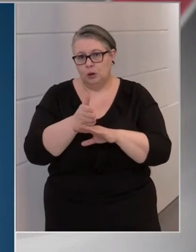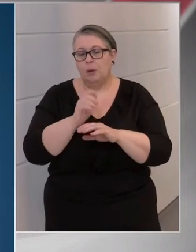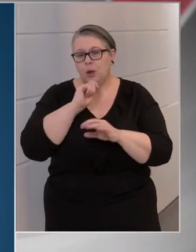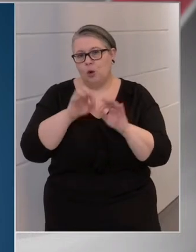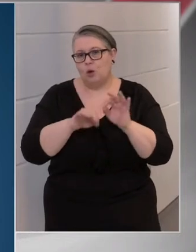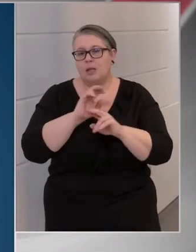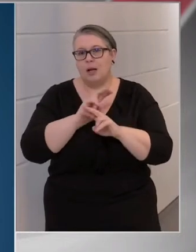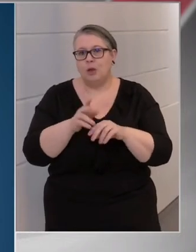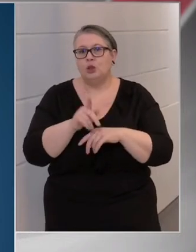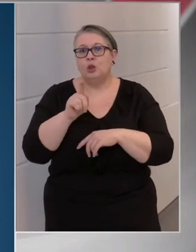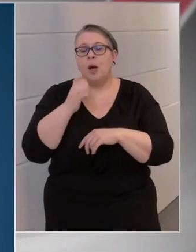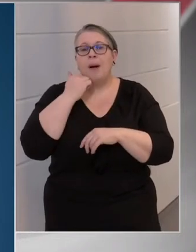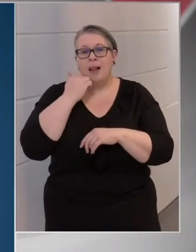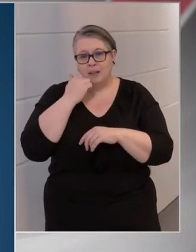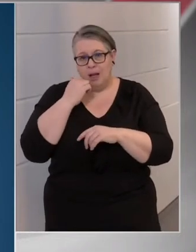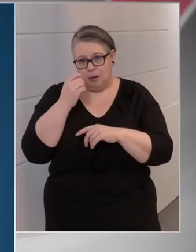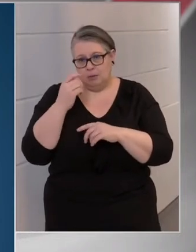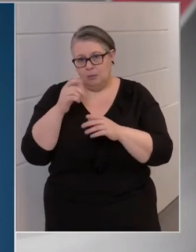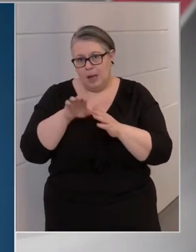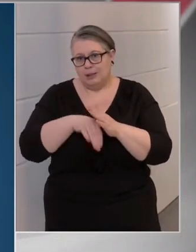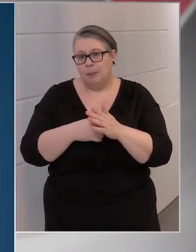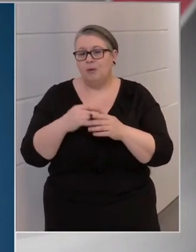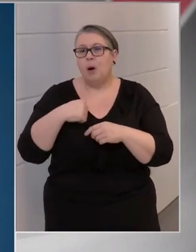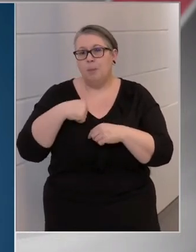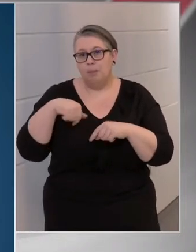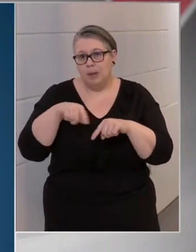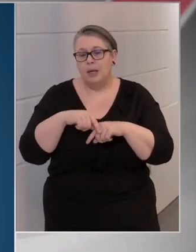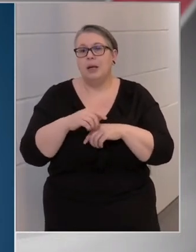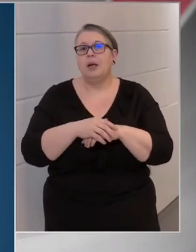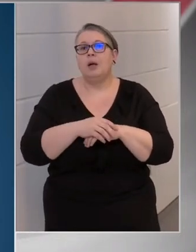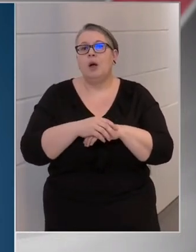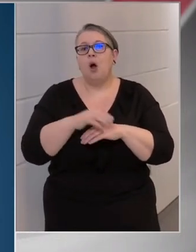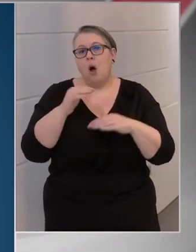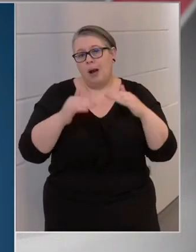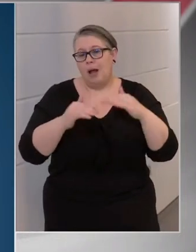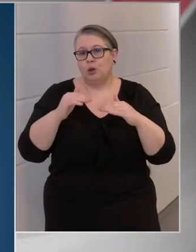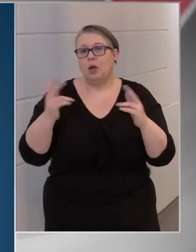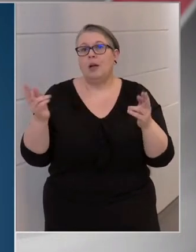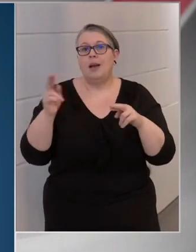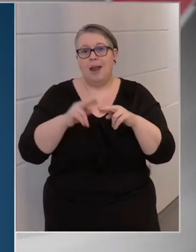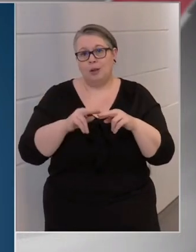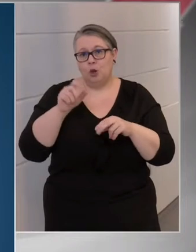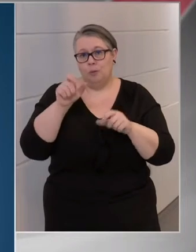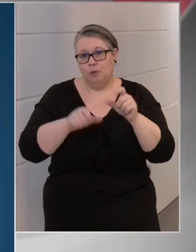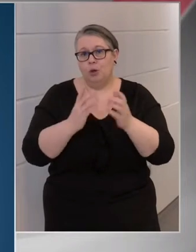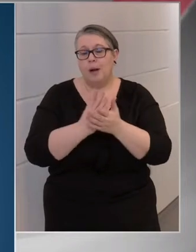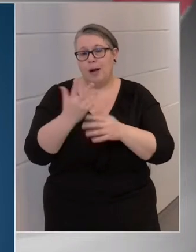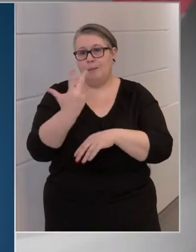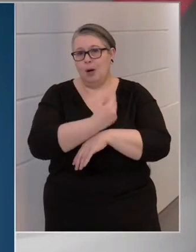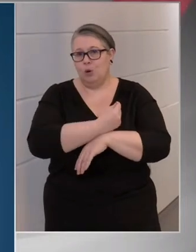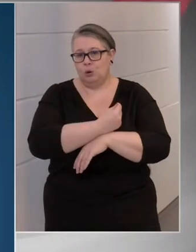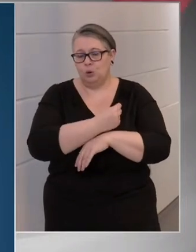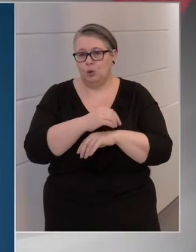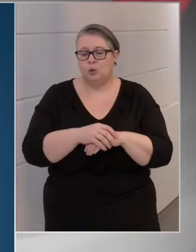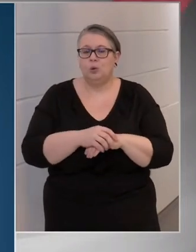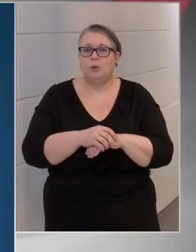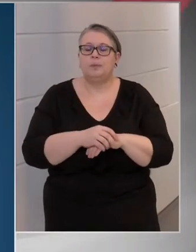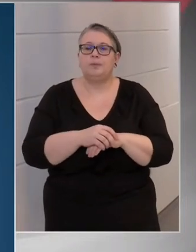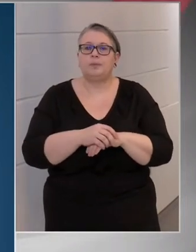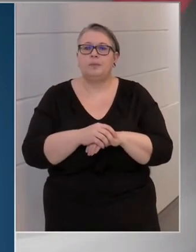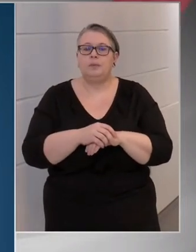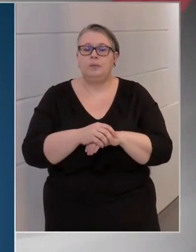sőt, Máltától eltekintve mi vagyunk azok, akik eddig arányosan a legtöbb embert doltottuk be. A